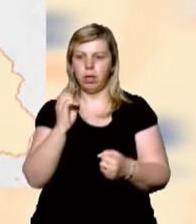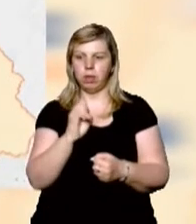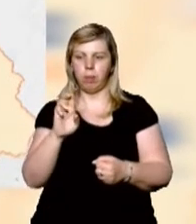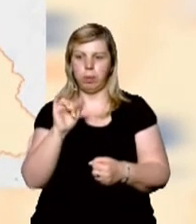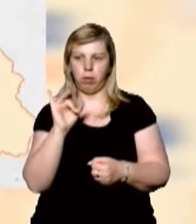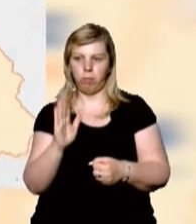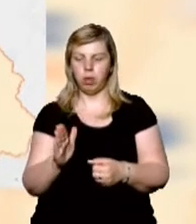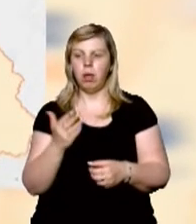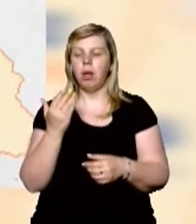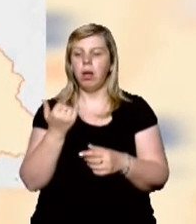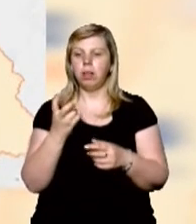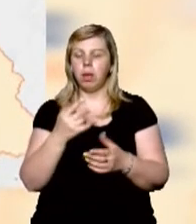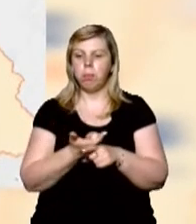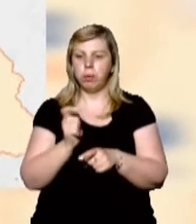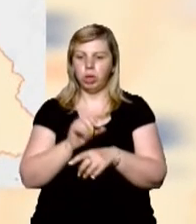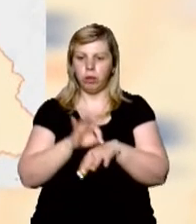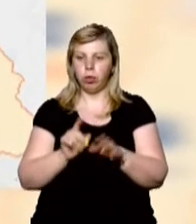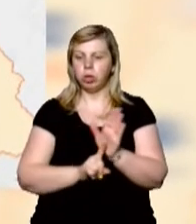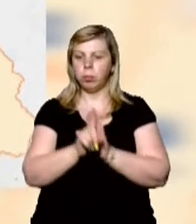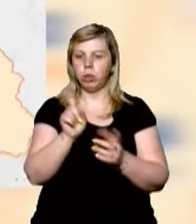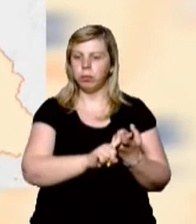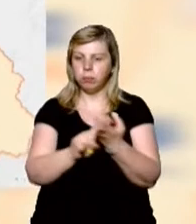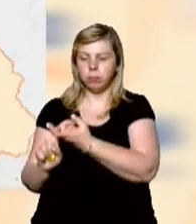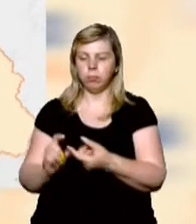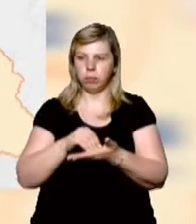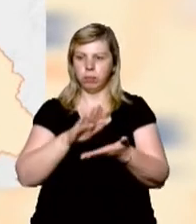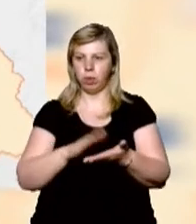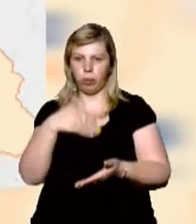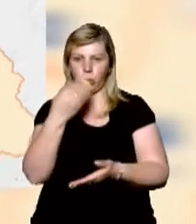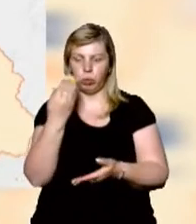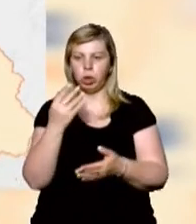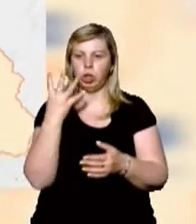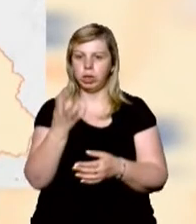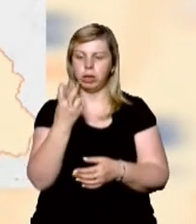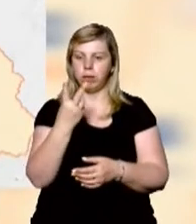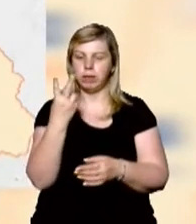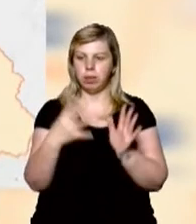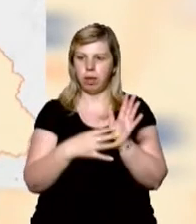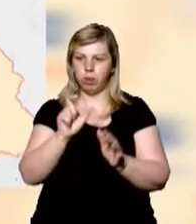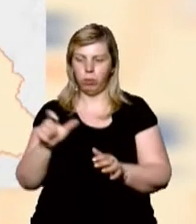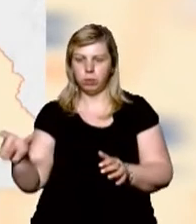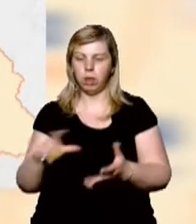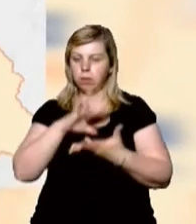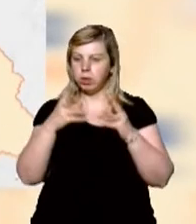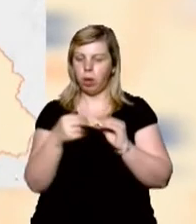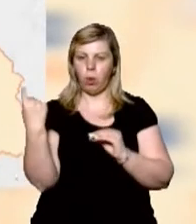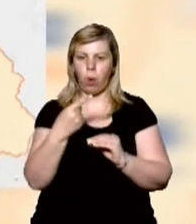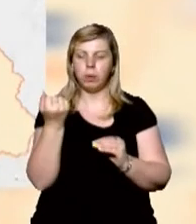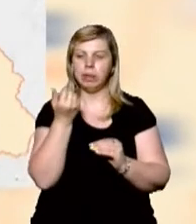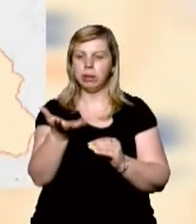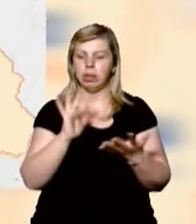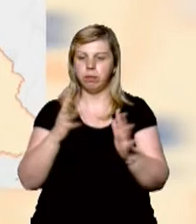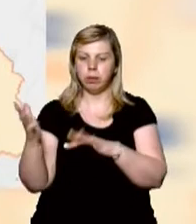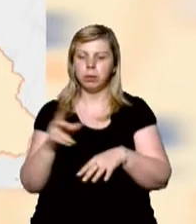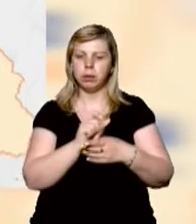Єлизавета Біров. Найбільше хворих з початку пандемії зафіксували в Ужгороді 429 людей. Загалом в області кількість